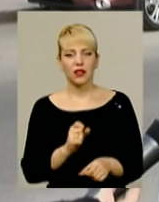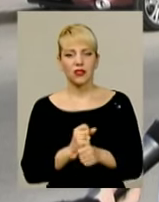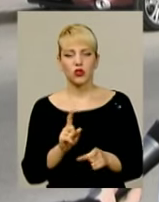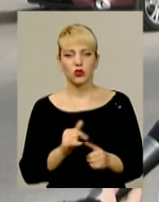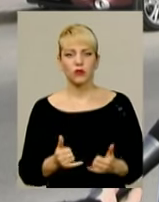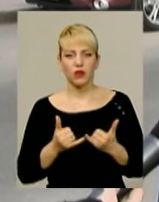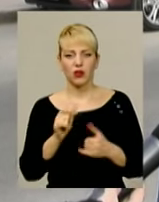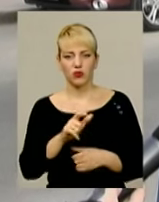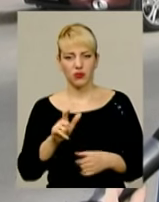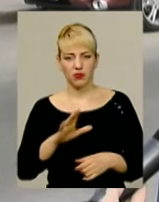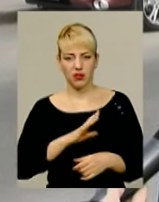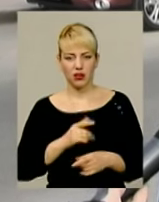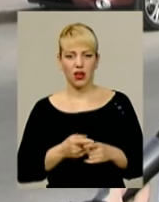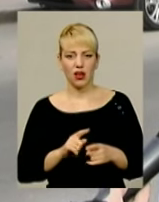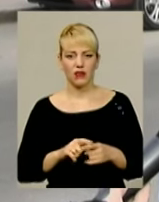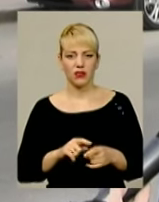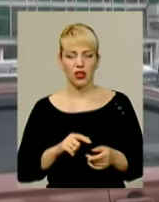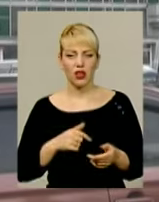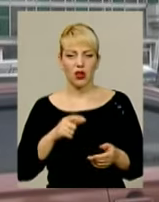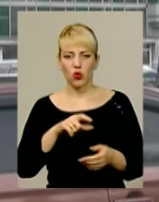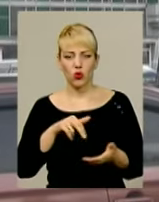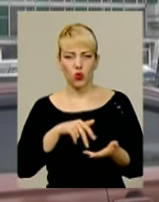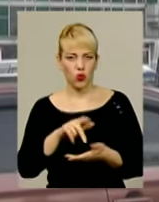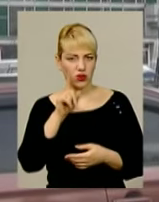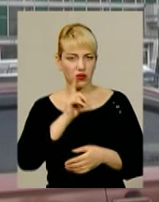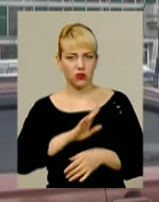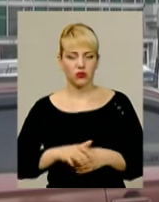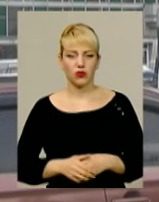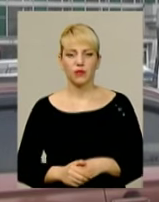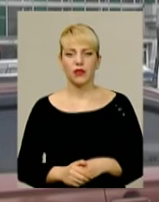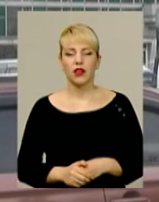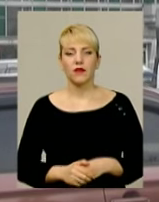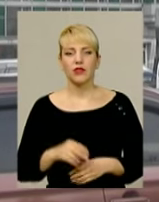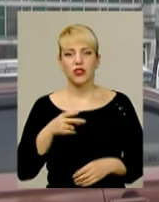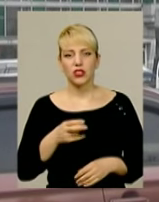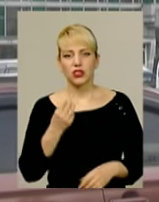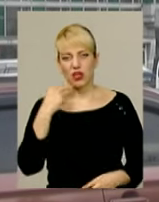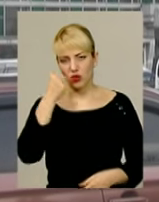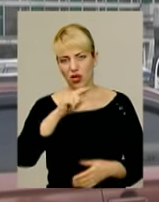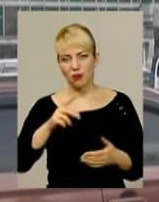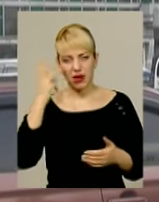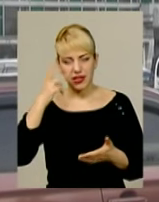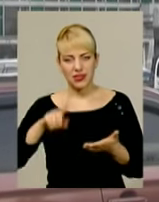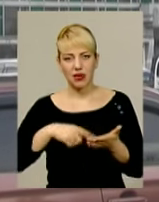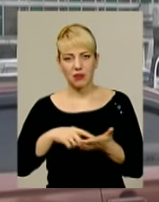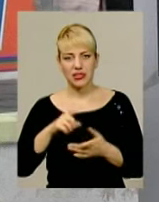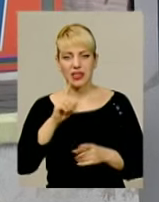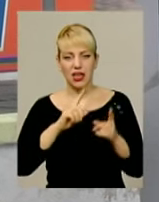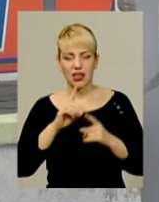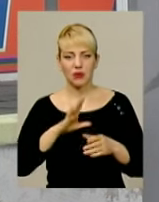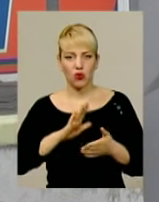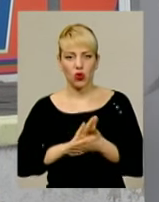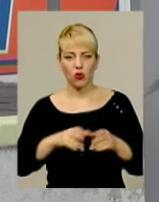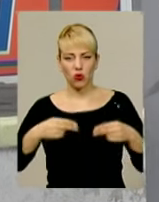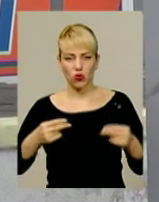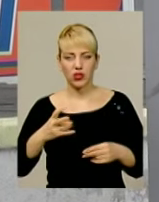ходять за коликами, зашпортуються. У 2011 році Хмельницька міська рада уклала угоду на здавання території